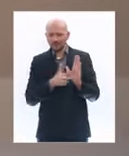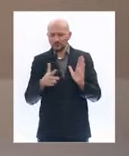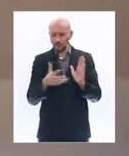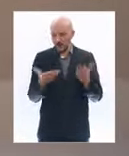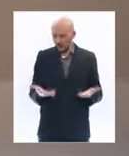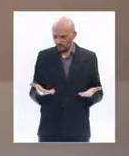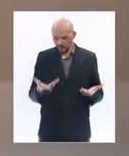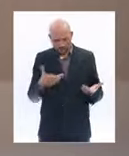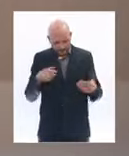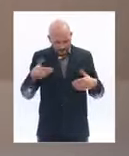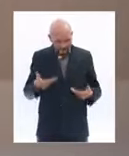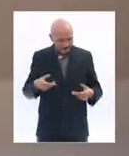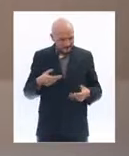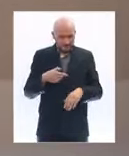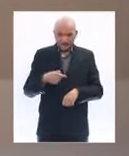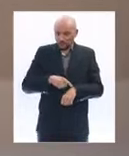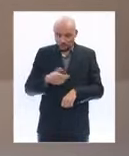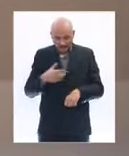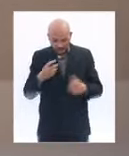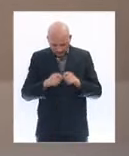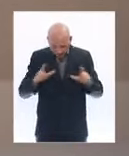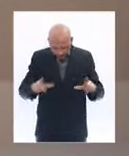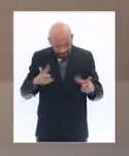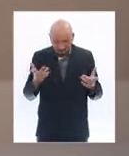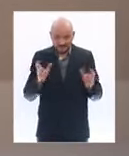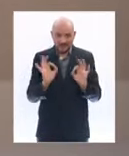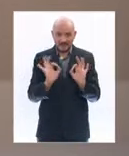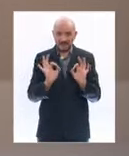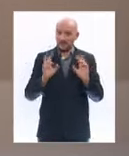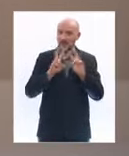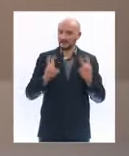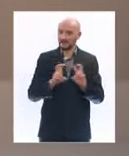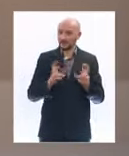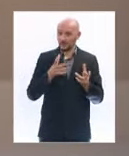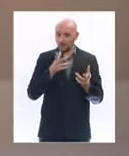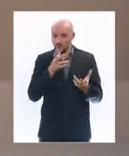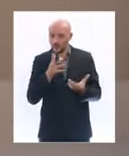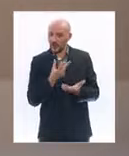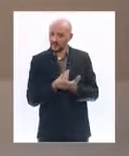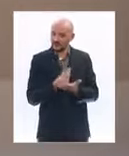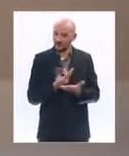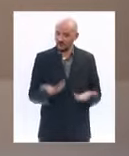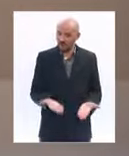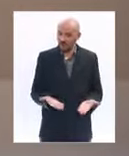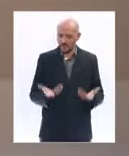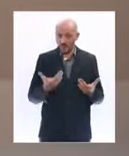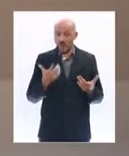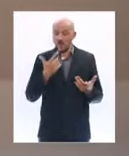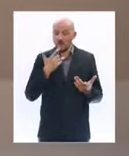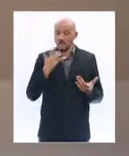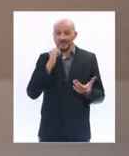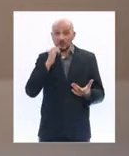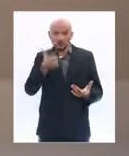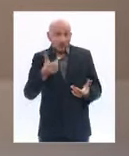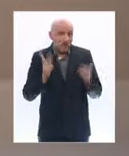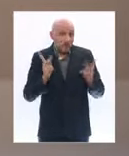sur le site du ministère de l'Intérieur. Quand on se rend sur le site du gouvernement, il était indiqué que celle-ci serait disponible seulement à partir de demain. Est-ce qu'il y